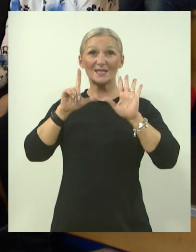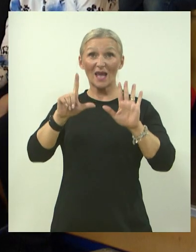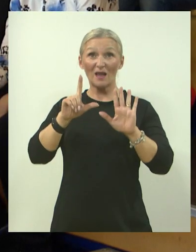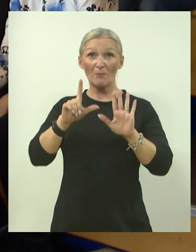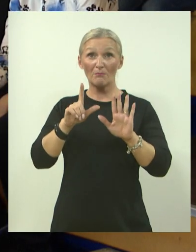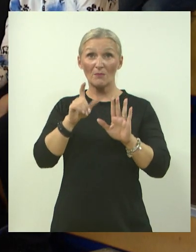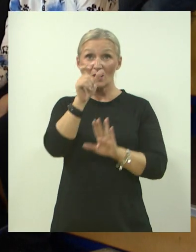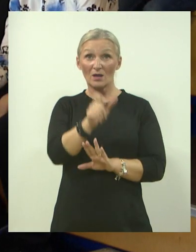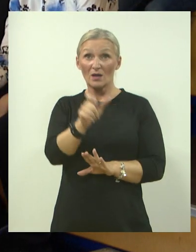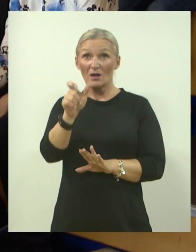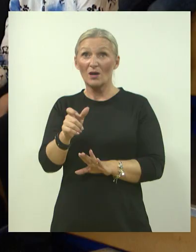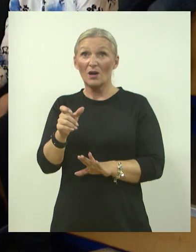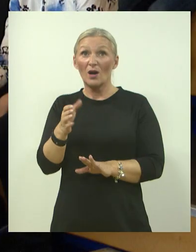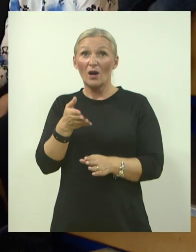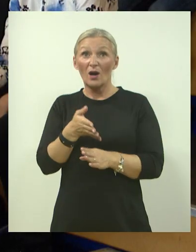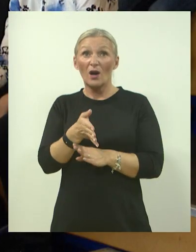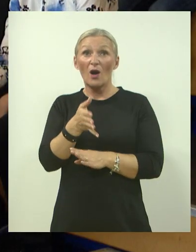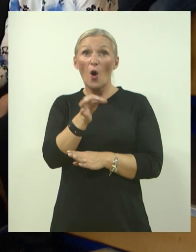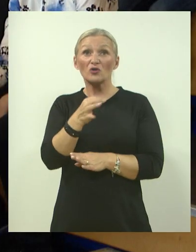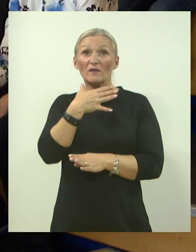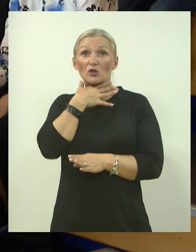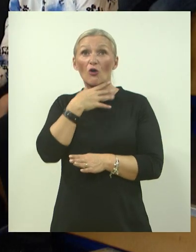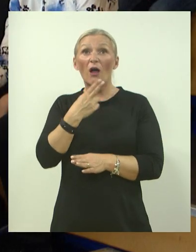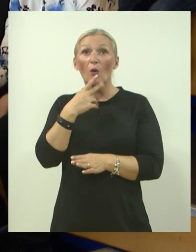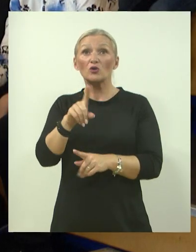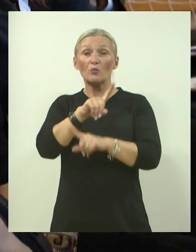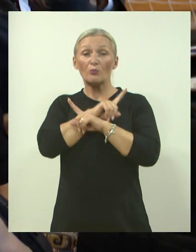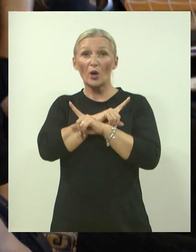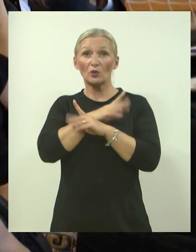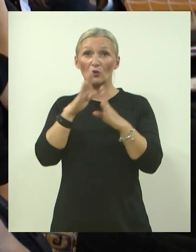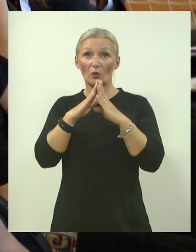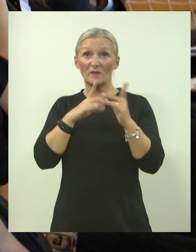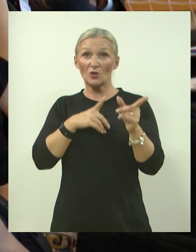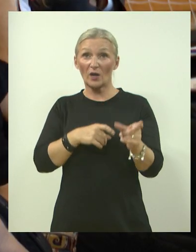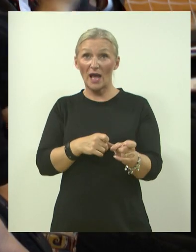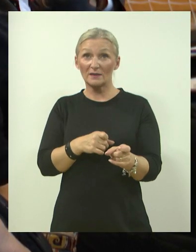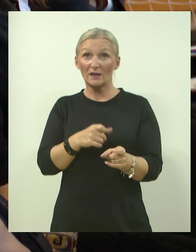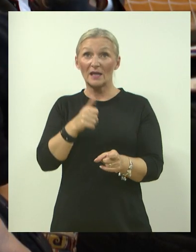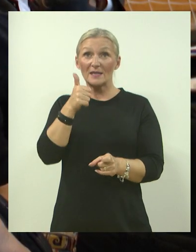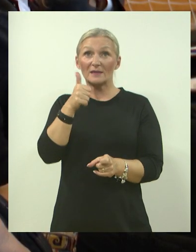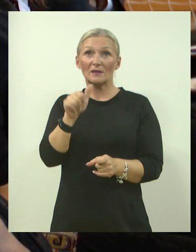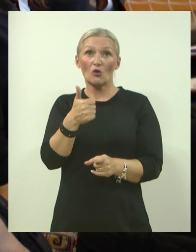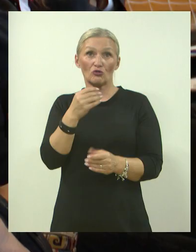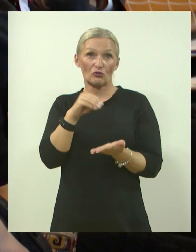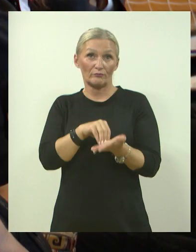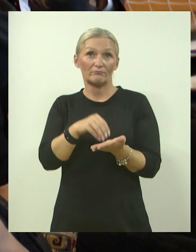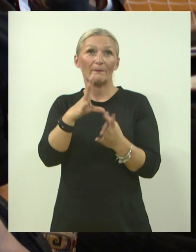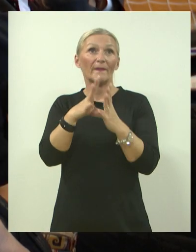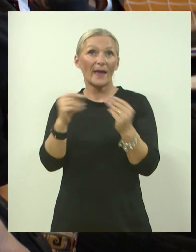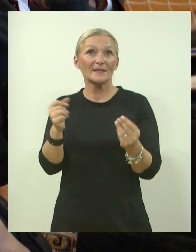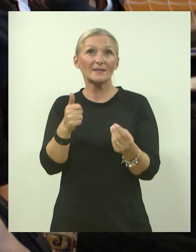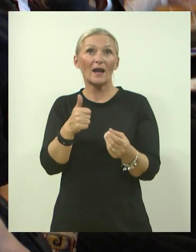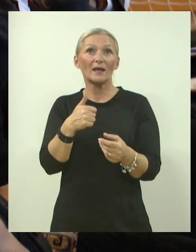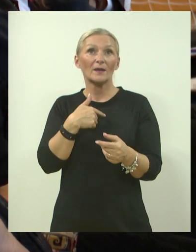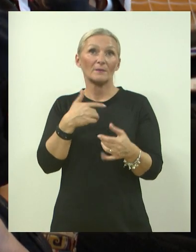ostalne škole Njeginic koji su poginuli tijekom domovinskog rata, od čega se još jedan godi nestalim. Mi danas